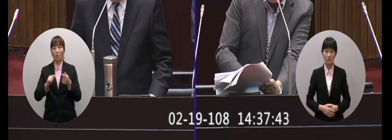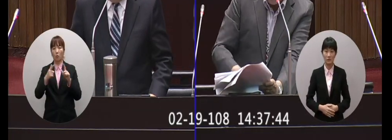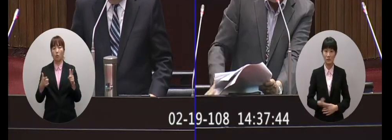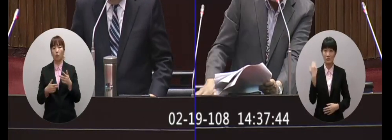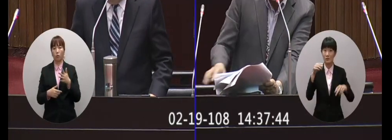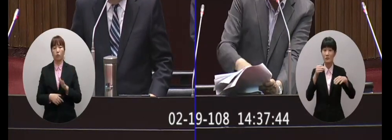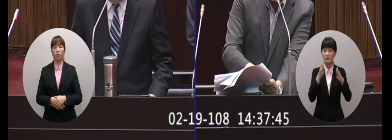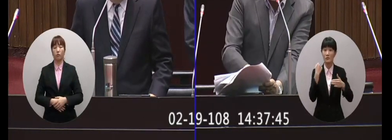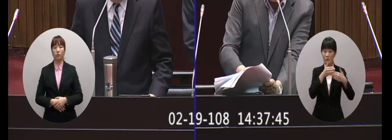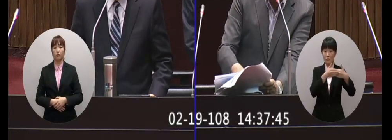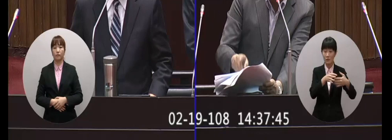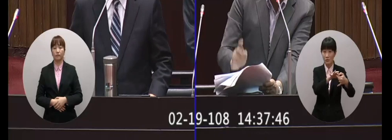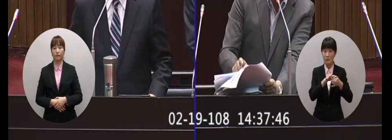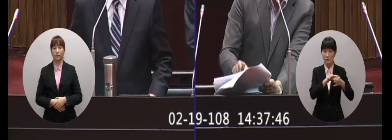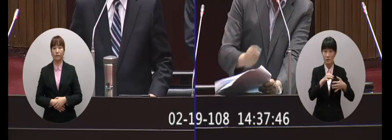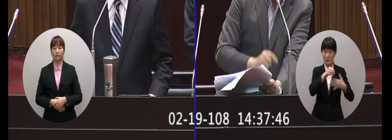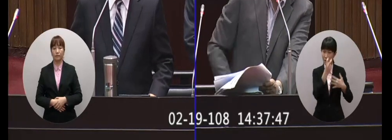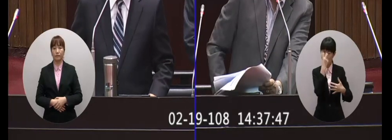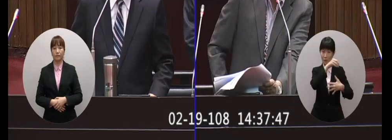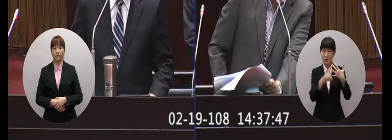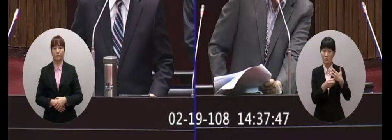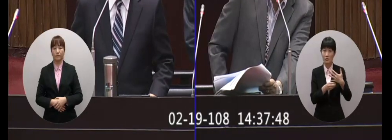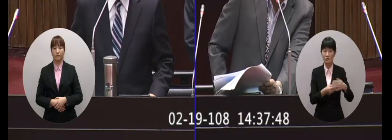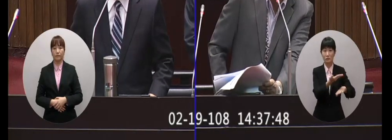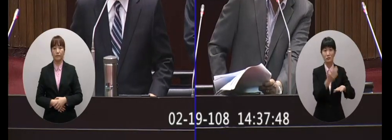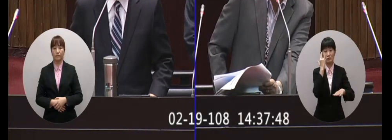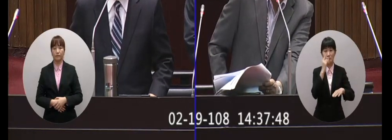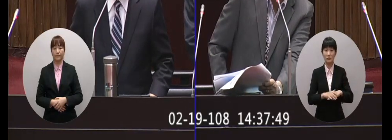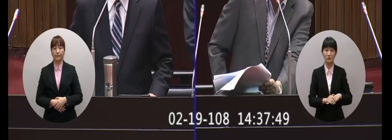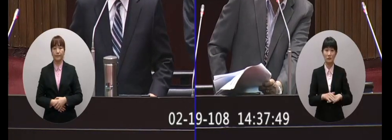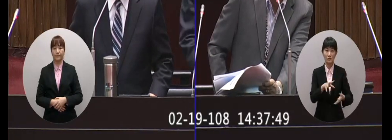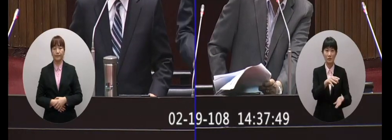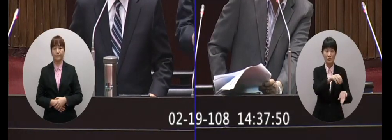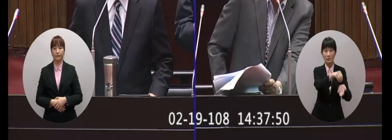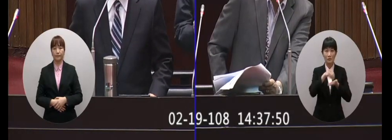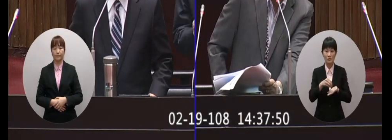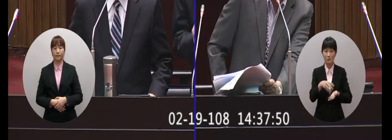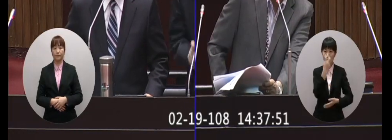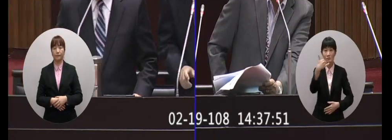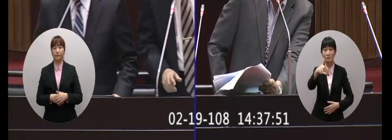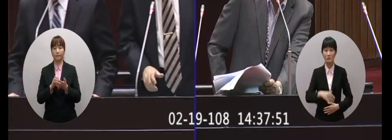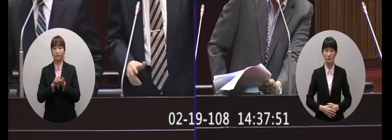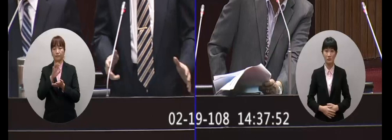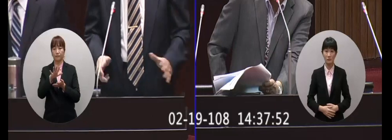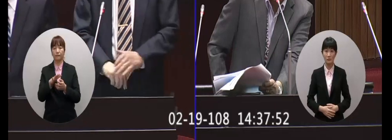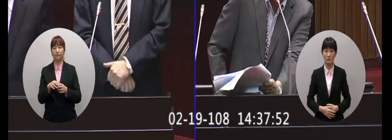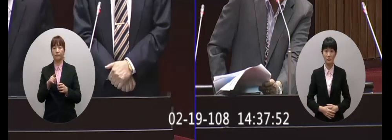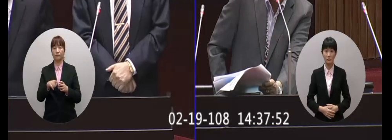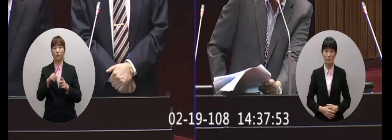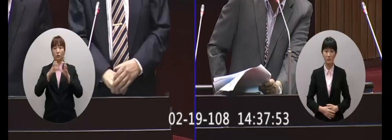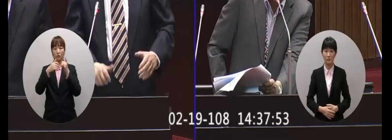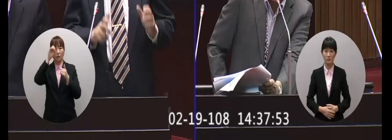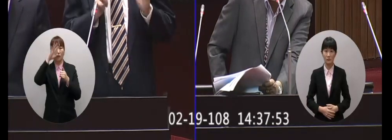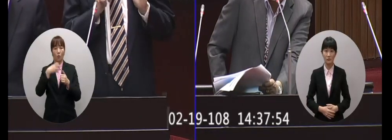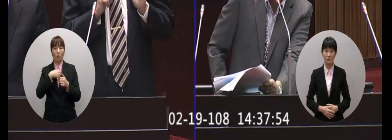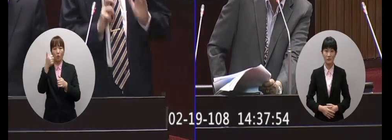先修兩岸關係條例你那個兩岸協議監督條例太陽花主張的為什麼到現在跟委員報告因為貴黨主席